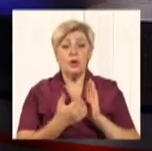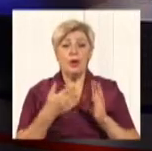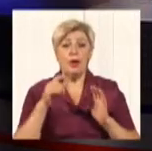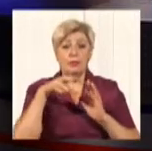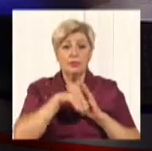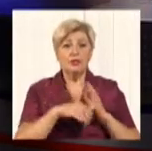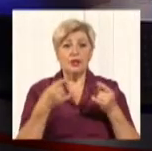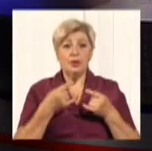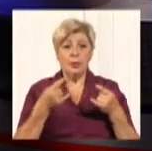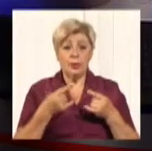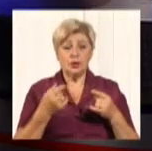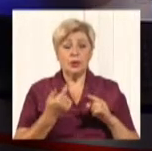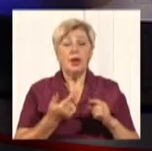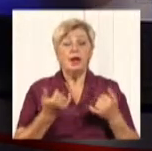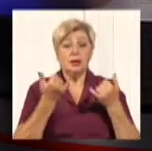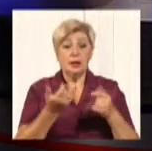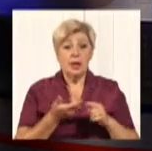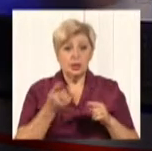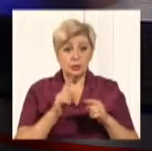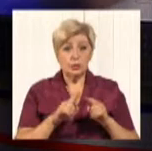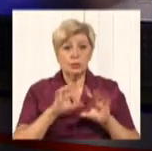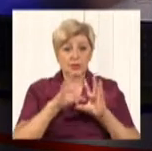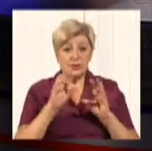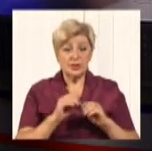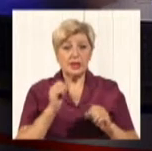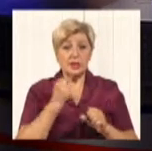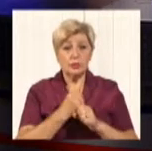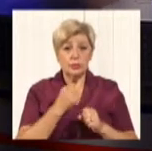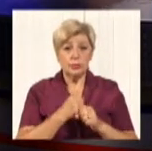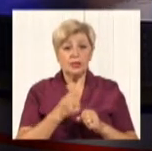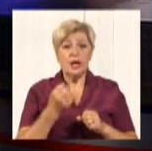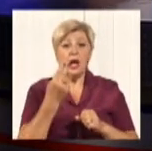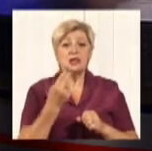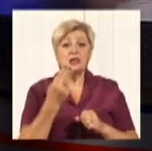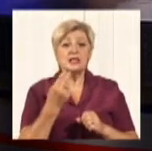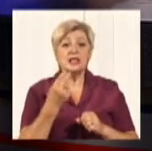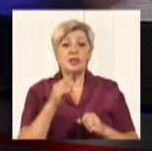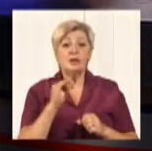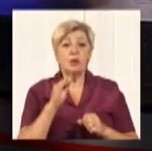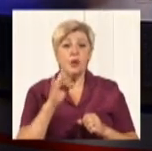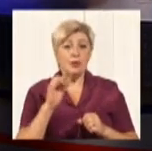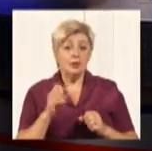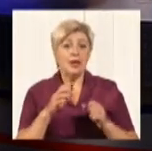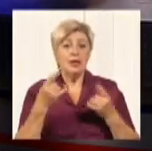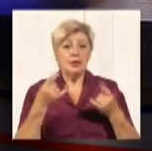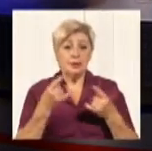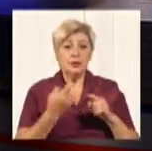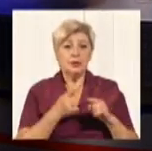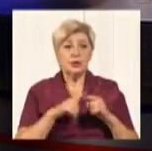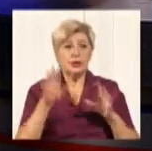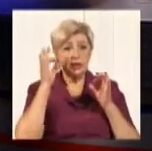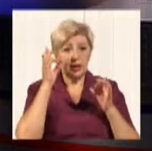власне, для цього все це і робиться, тому що цифрове телебачення – це більш якісне телебачення, це телебачення,